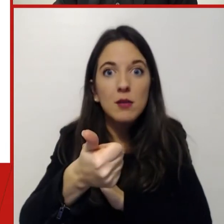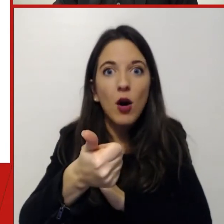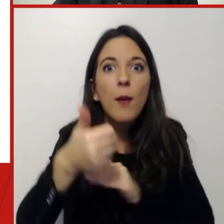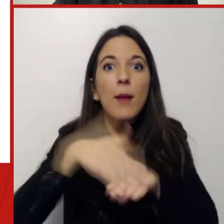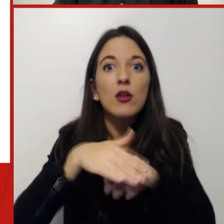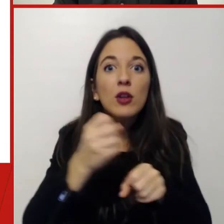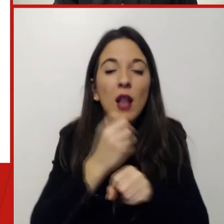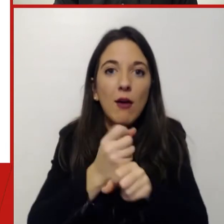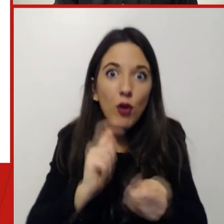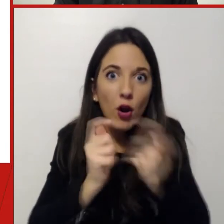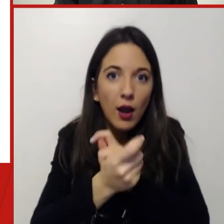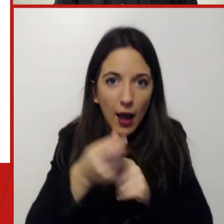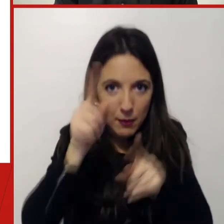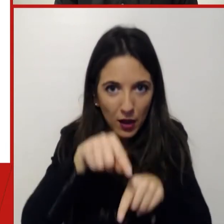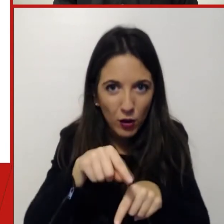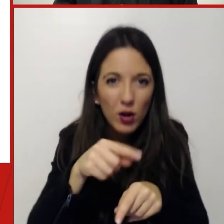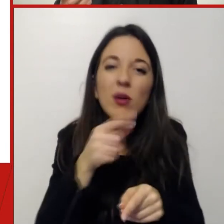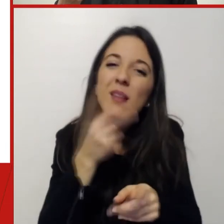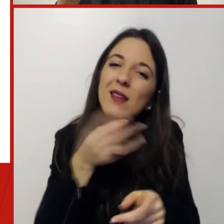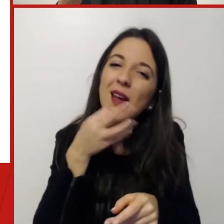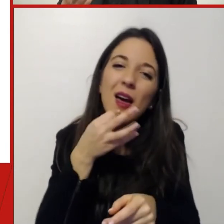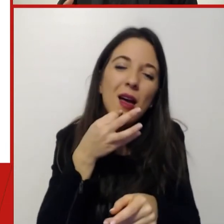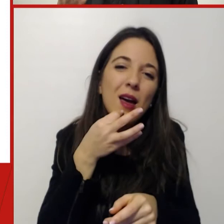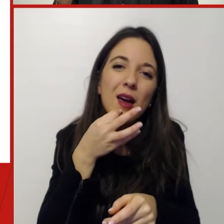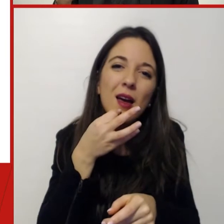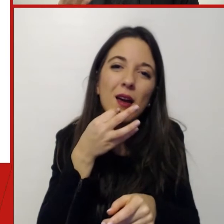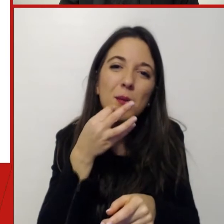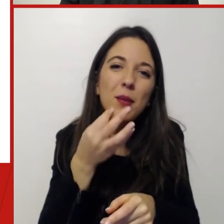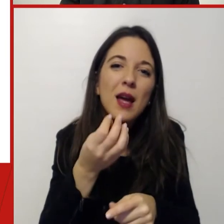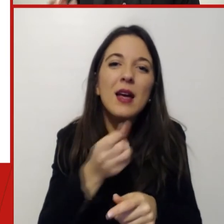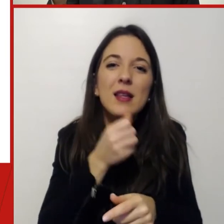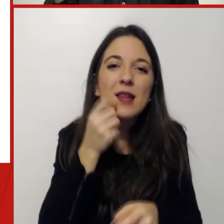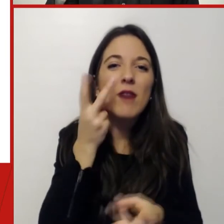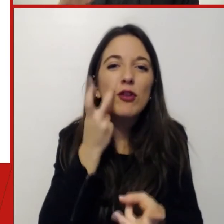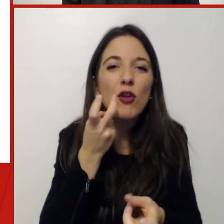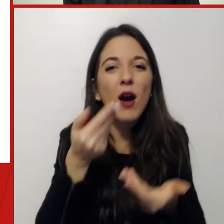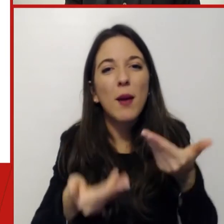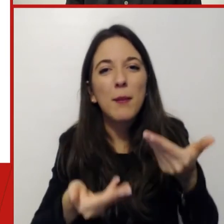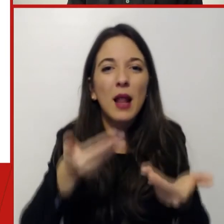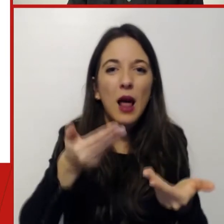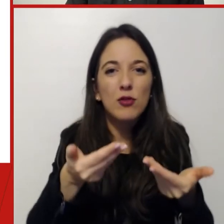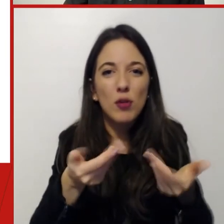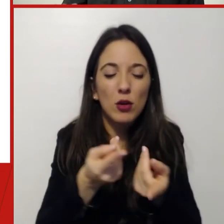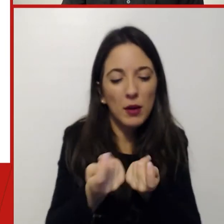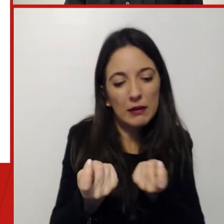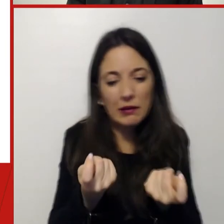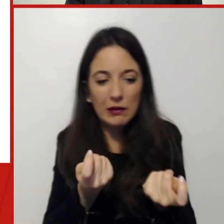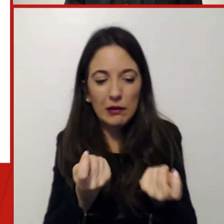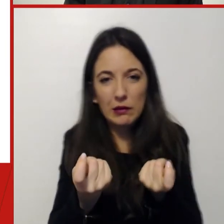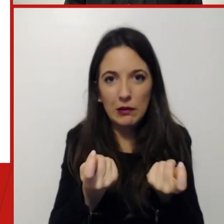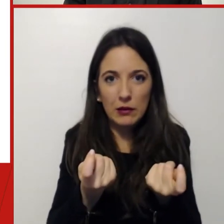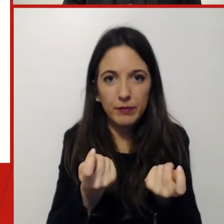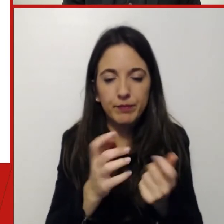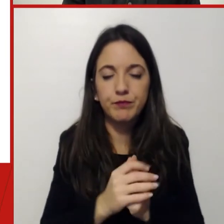E quindi trovare questi bilanciamenti, approfondire culturalmente il significato dello smart working. Lo smart